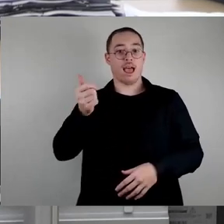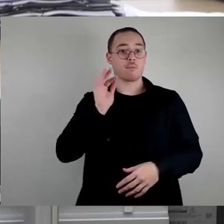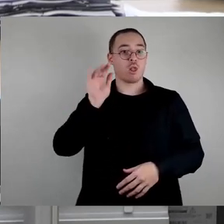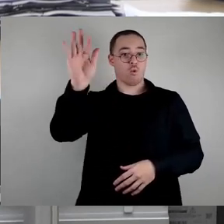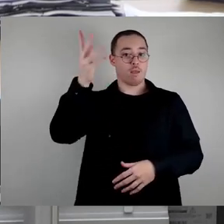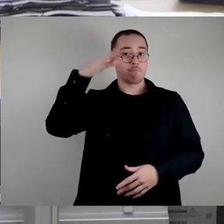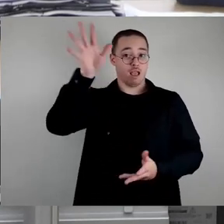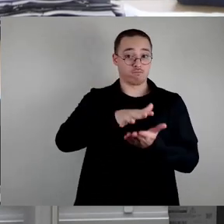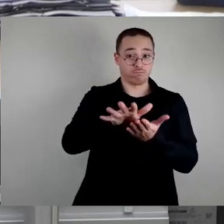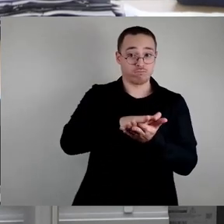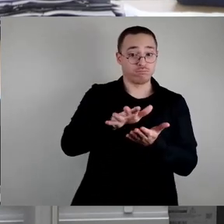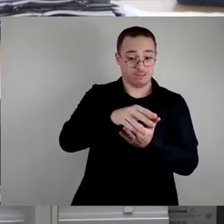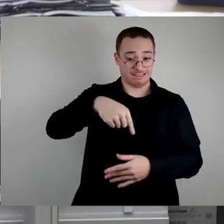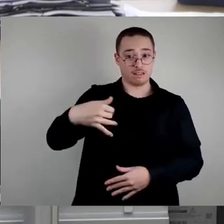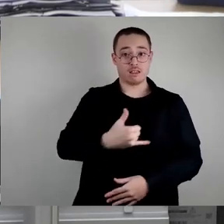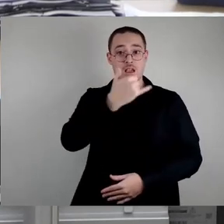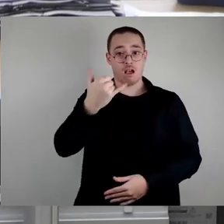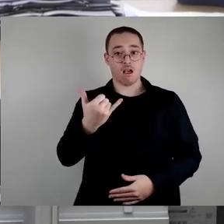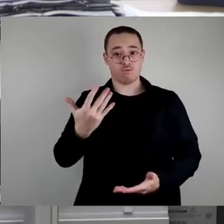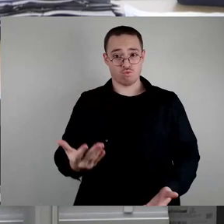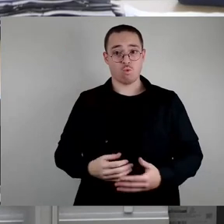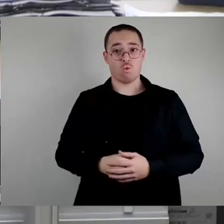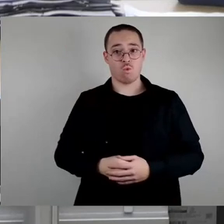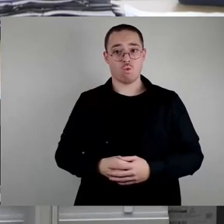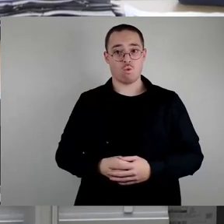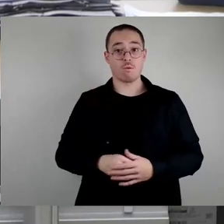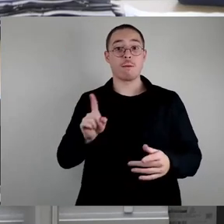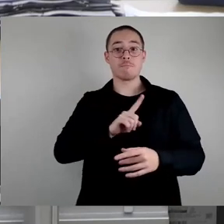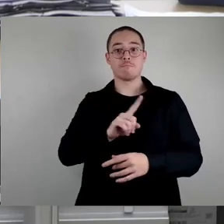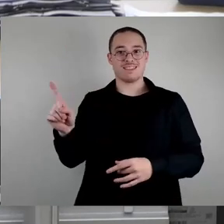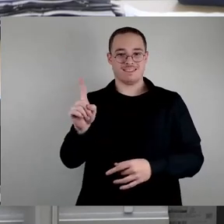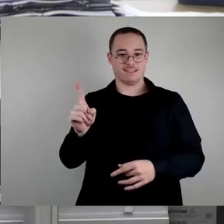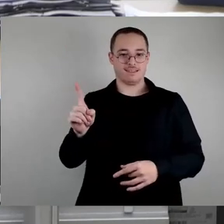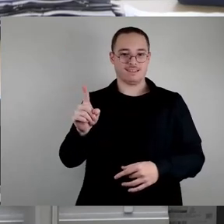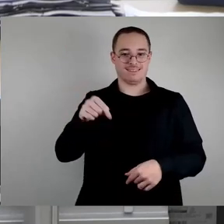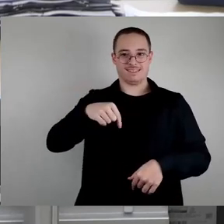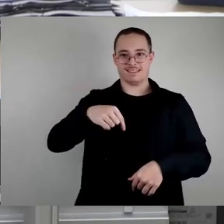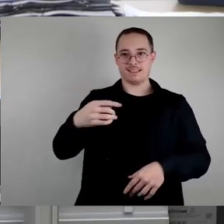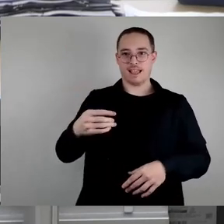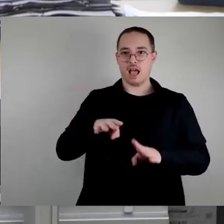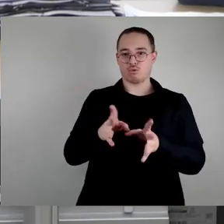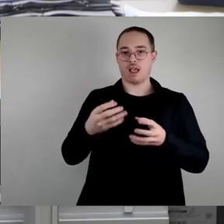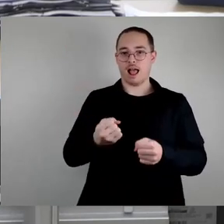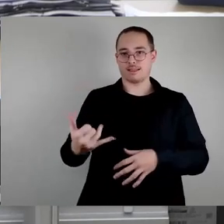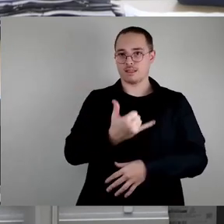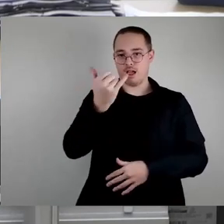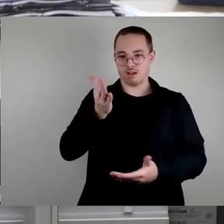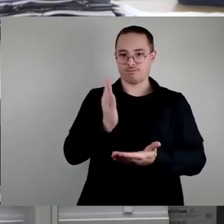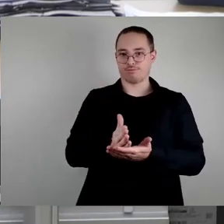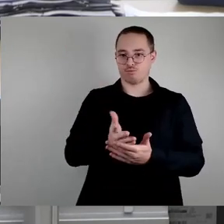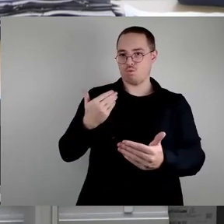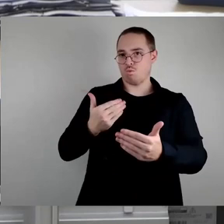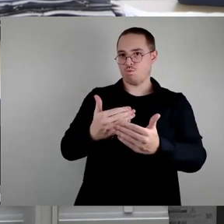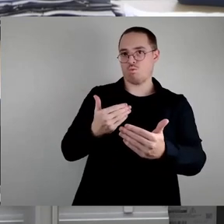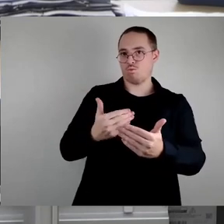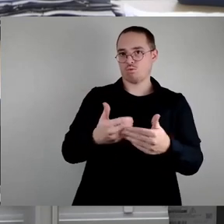führen wird, im jetzt noch vorliegenden Haushaltsjahr, dann kommen wir als Grüne zu der Abwägung,